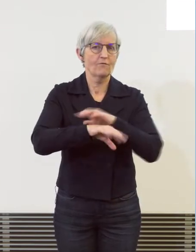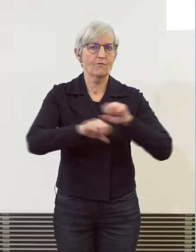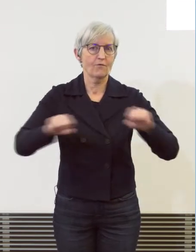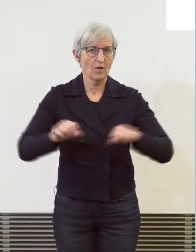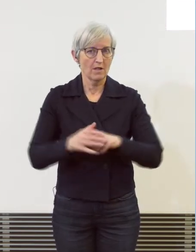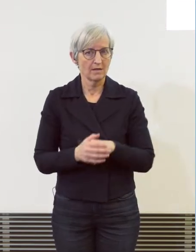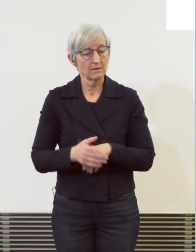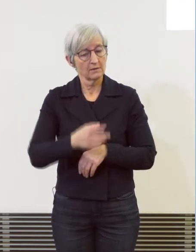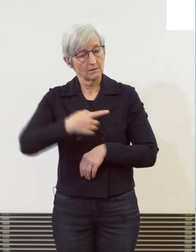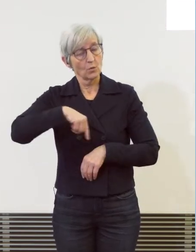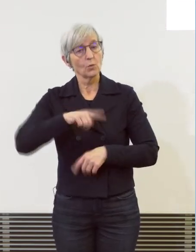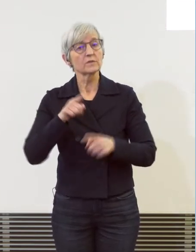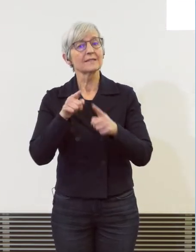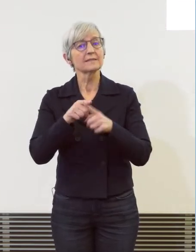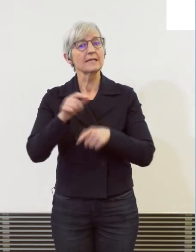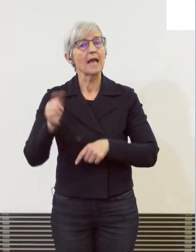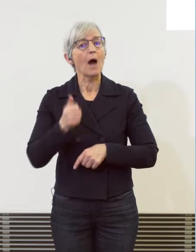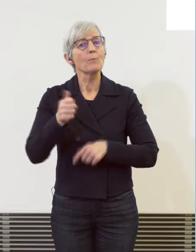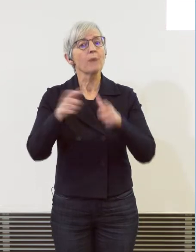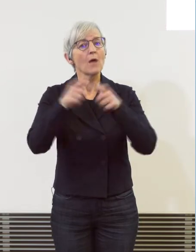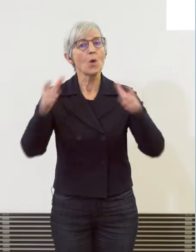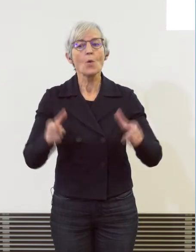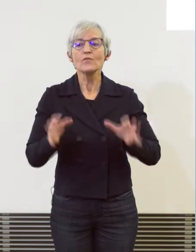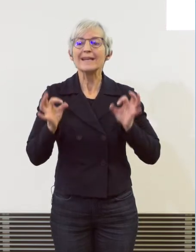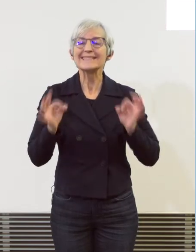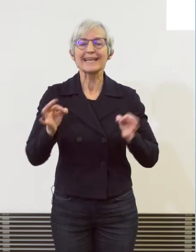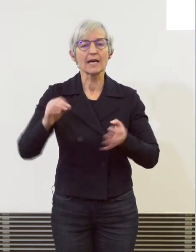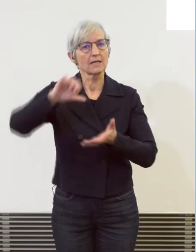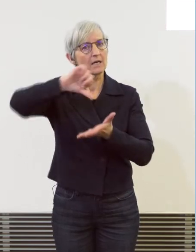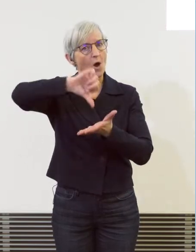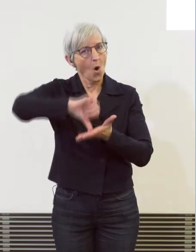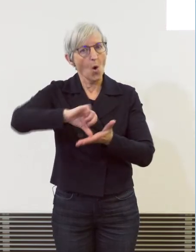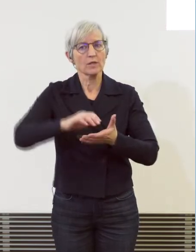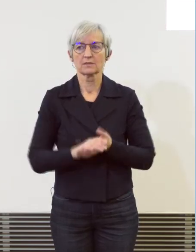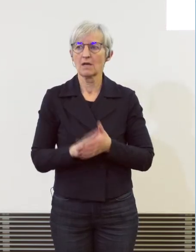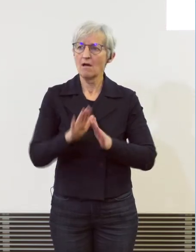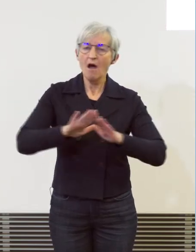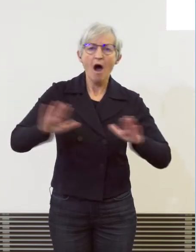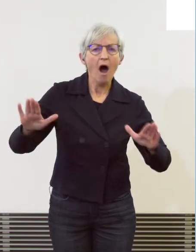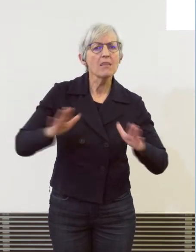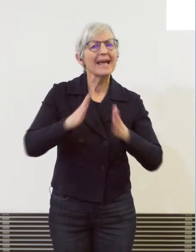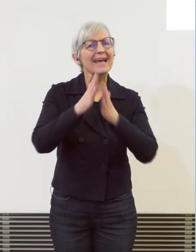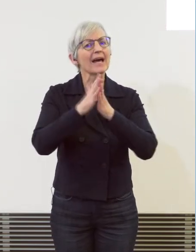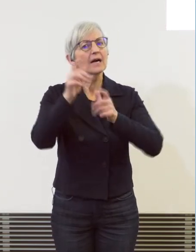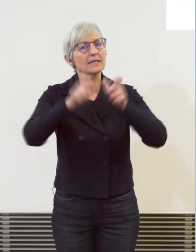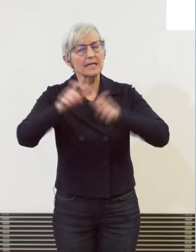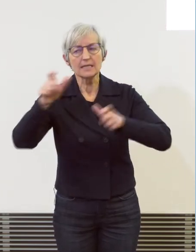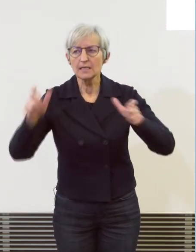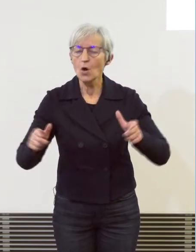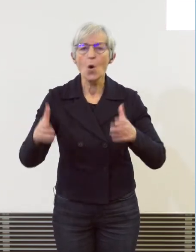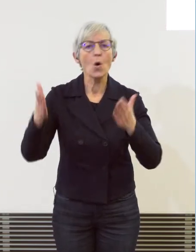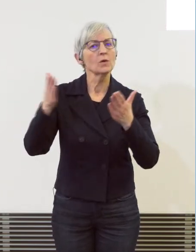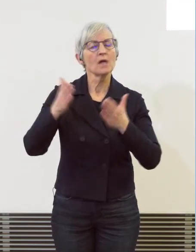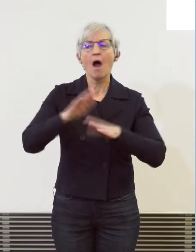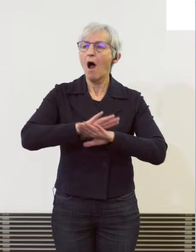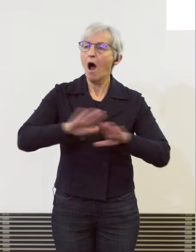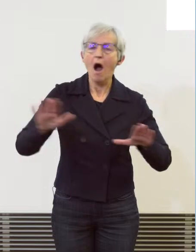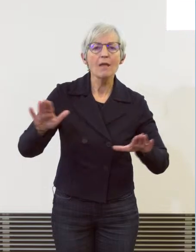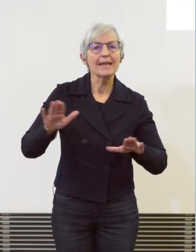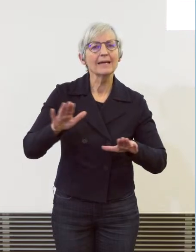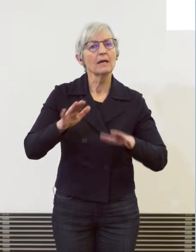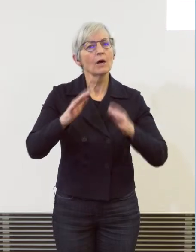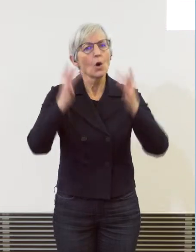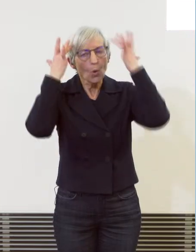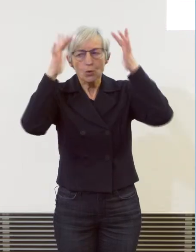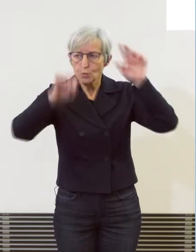ein Ort ist, wo Menschen von allen Kulturen, von allen Religionen, von allen Geschlechter können, wir werden unsere